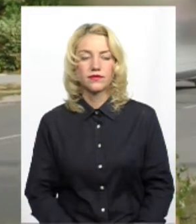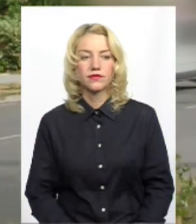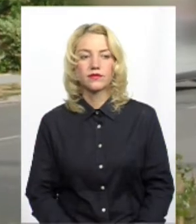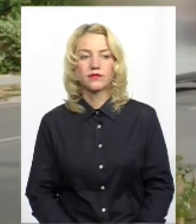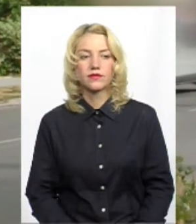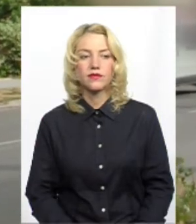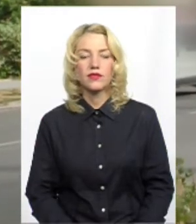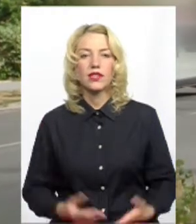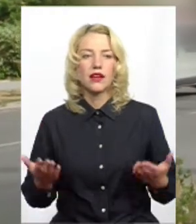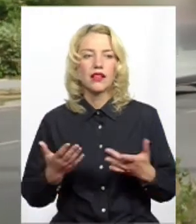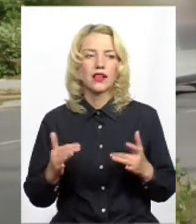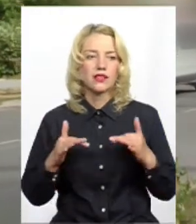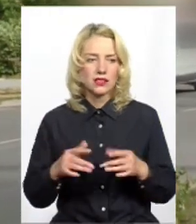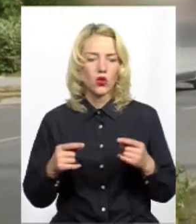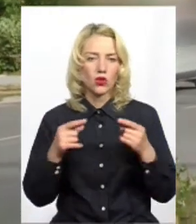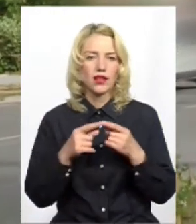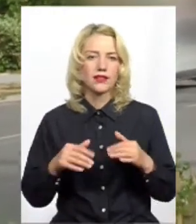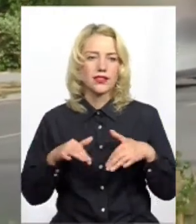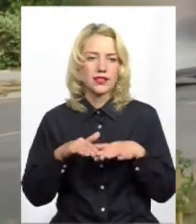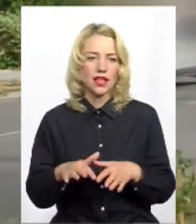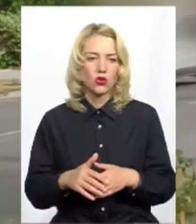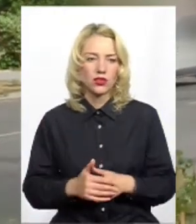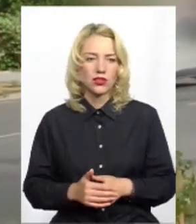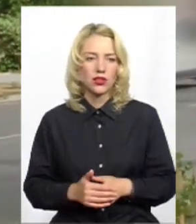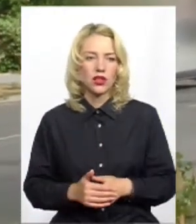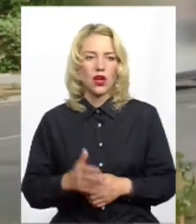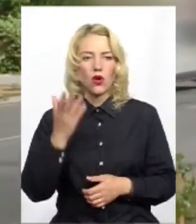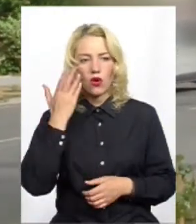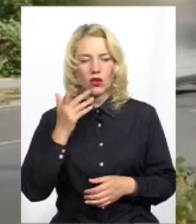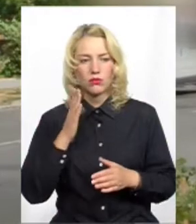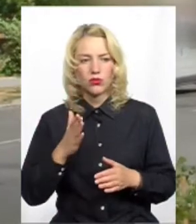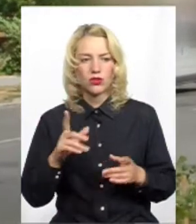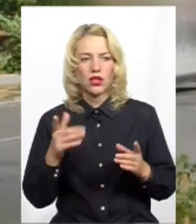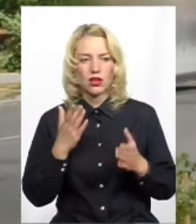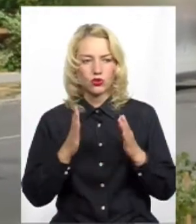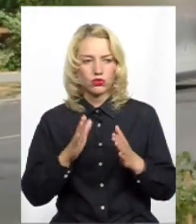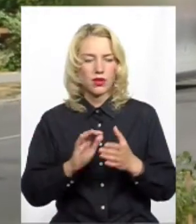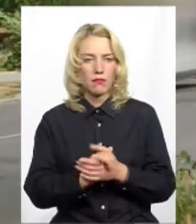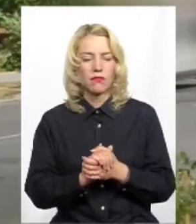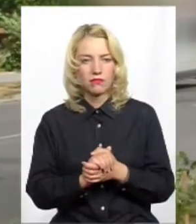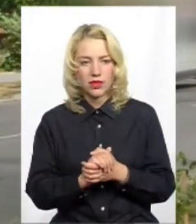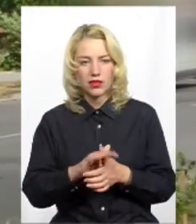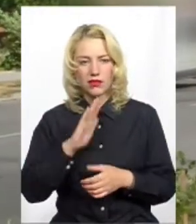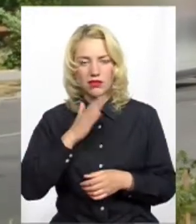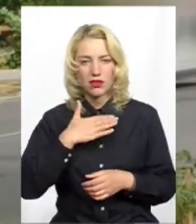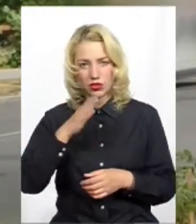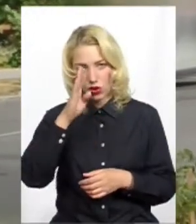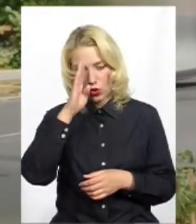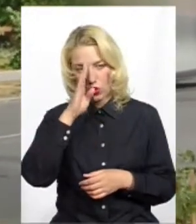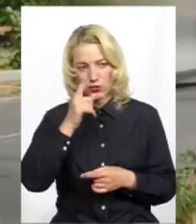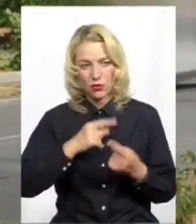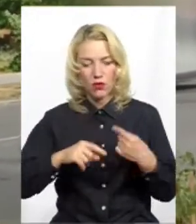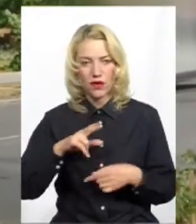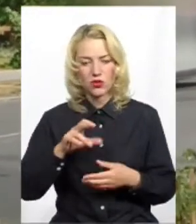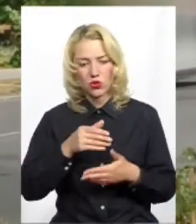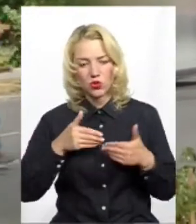Які заходи, конкретні заходи, коли, як кажуть, будуть, що настане мир, наші хлопці повернуться до нас